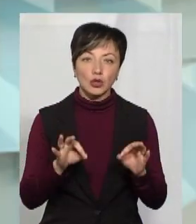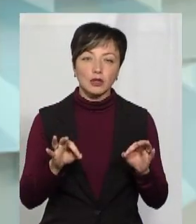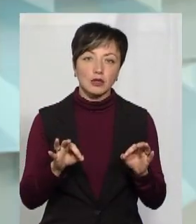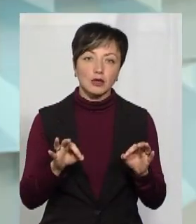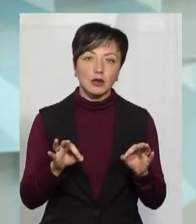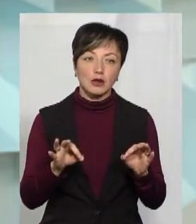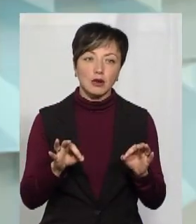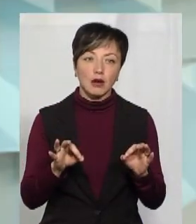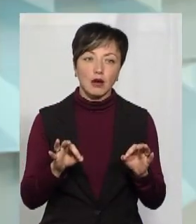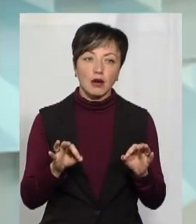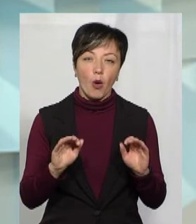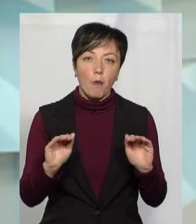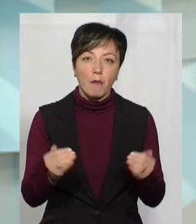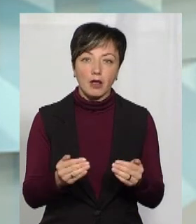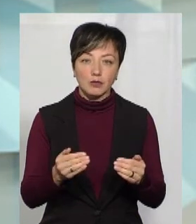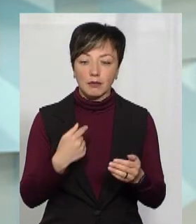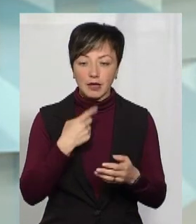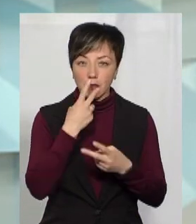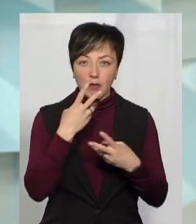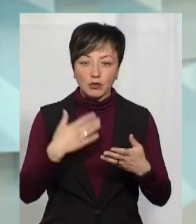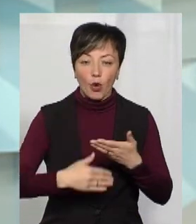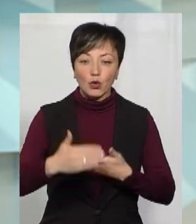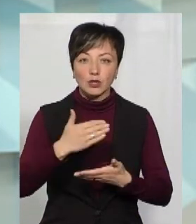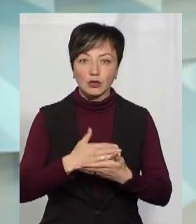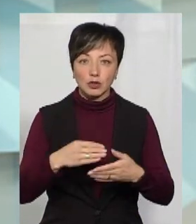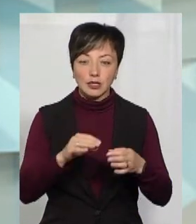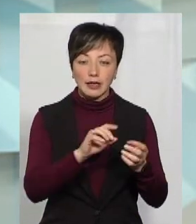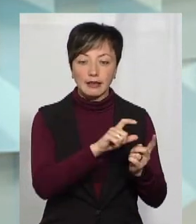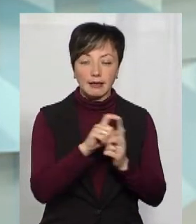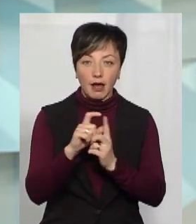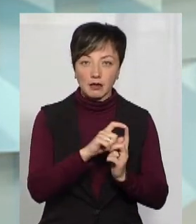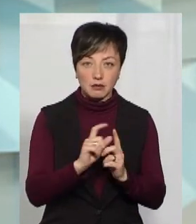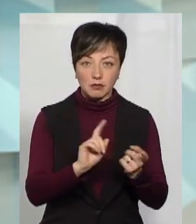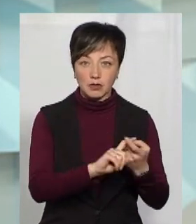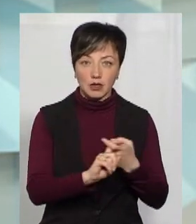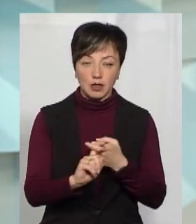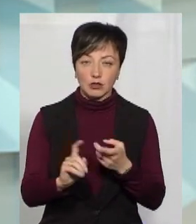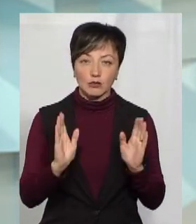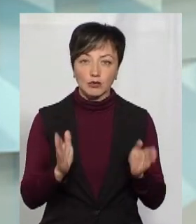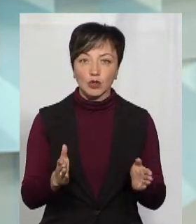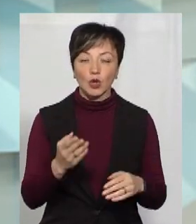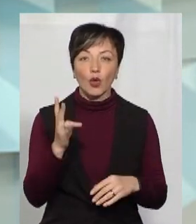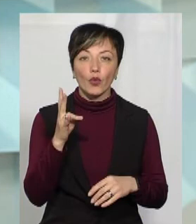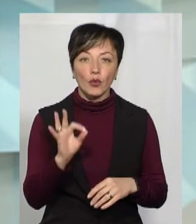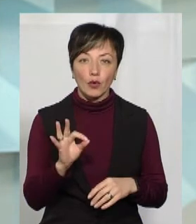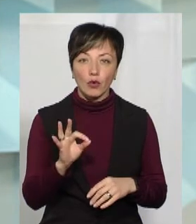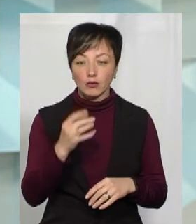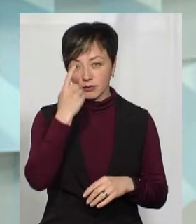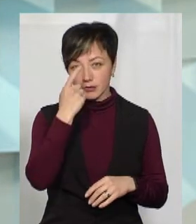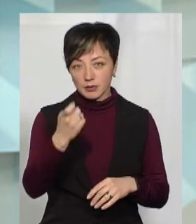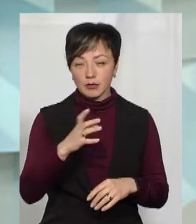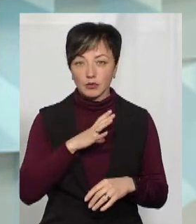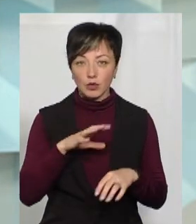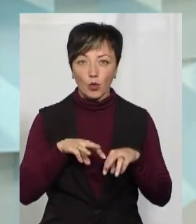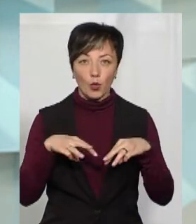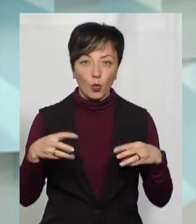знову таки, ми не бачимо остаточний текст постанови, від того буде залежати. Але з того меседжу, який